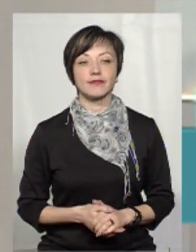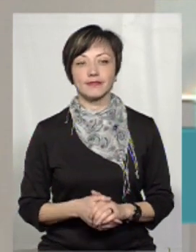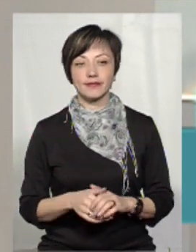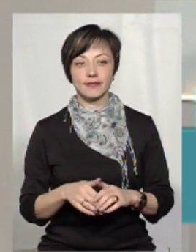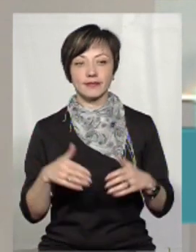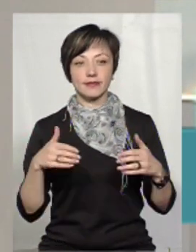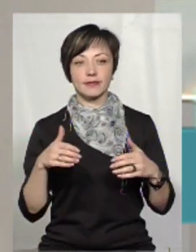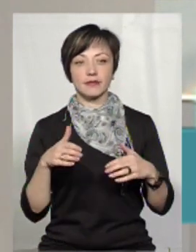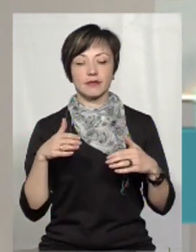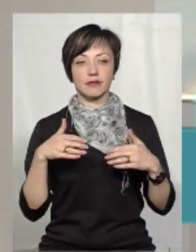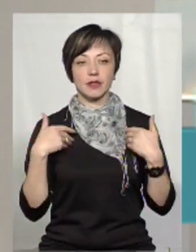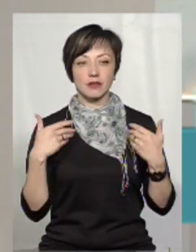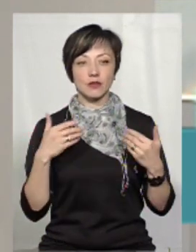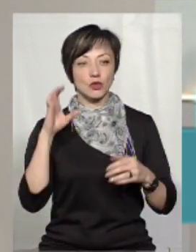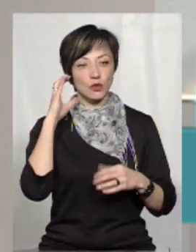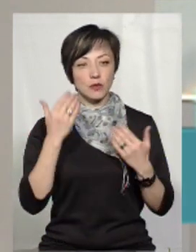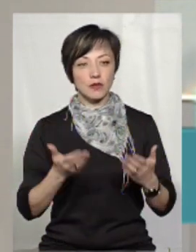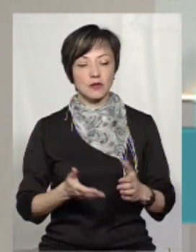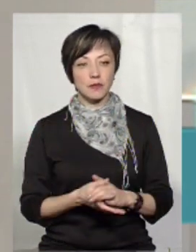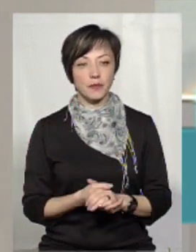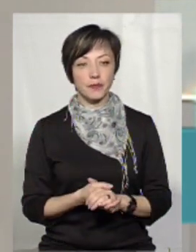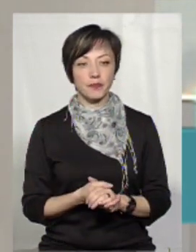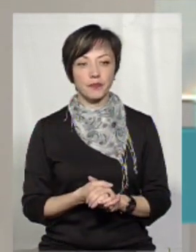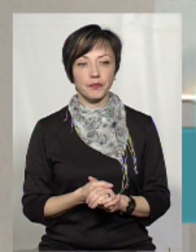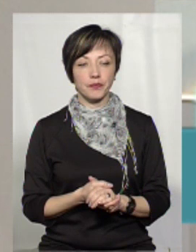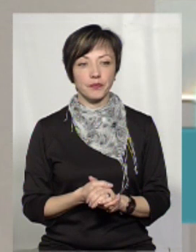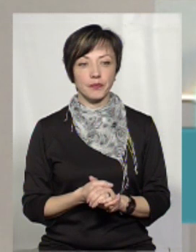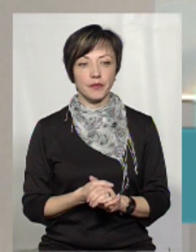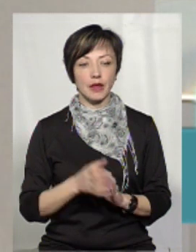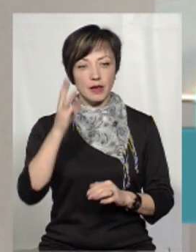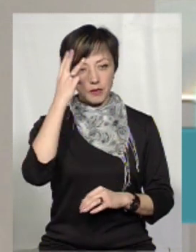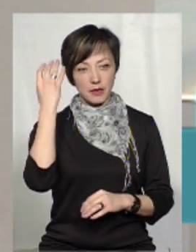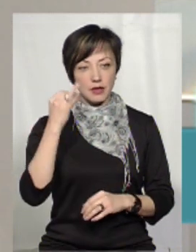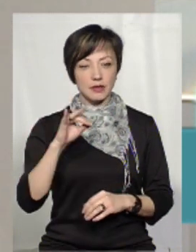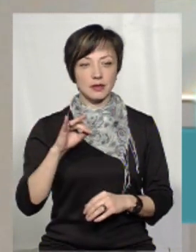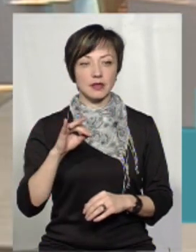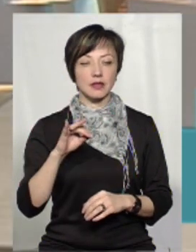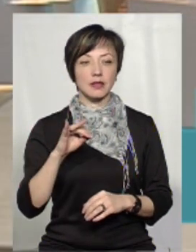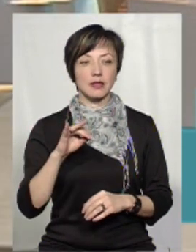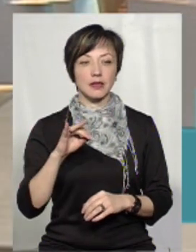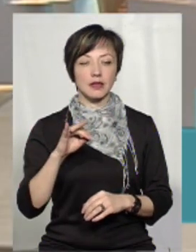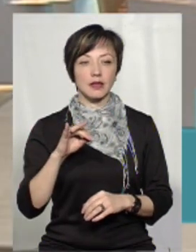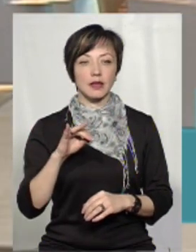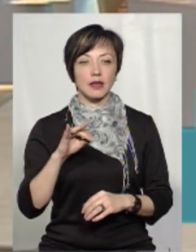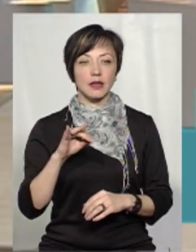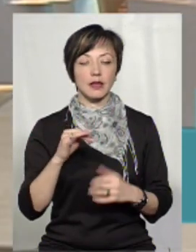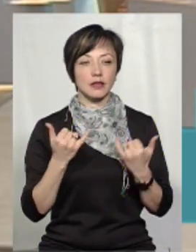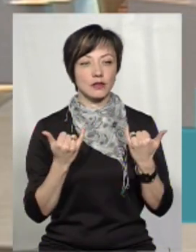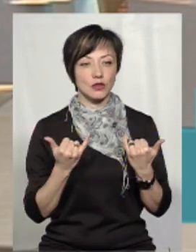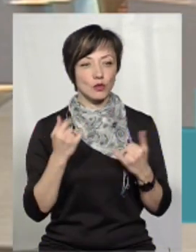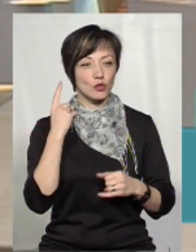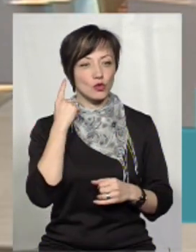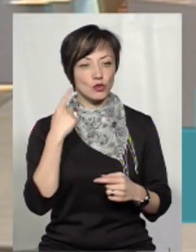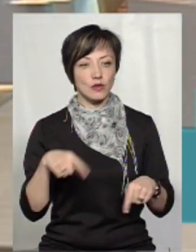Здравствуйте, ми вас слухаємо. Добрий вечір. Хмельницький, Пкач, приблизько. Я тільки в суток ключово